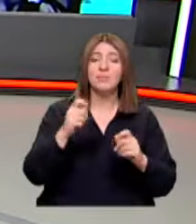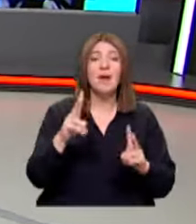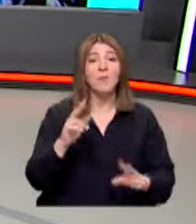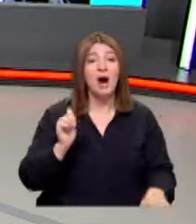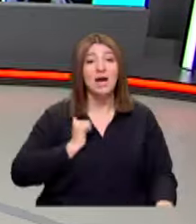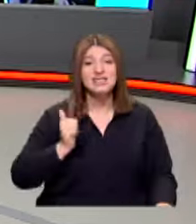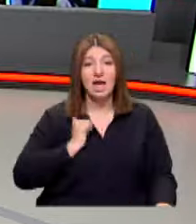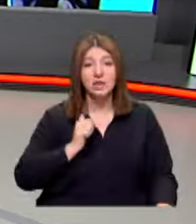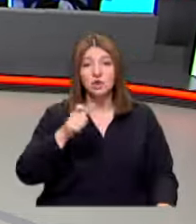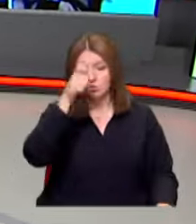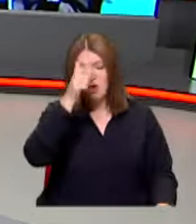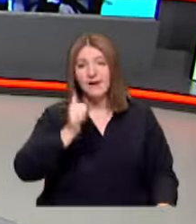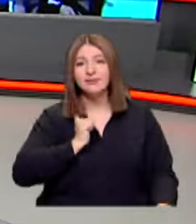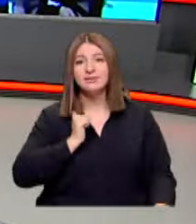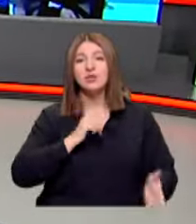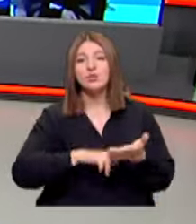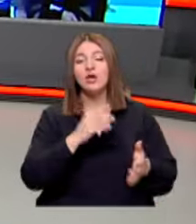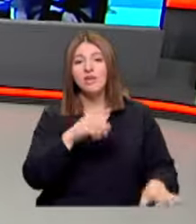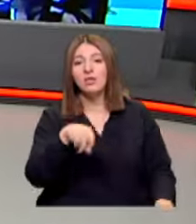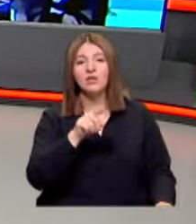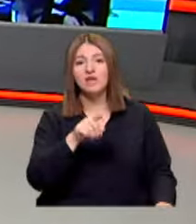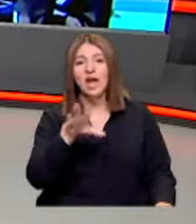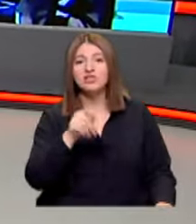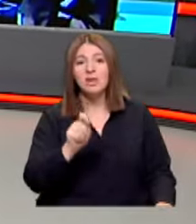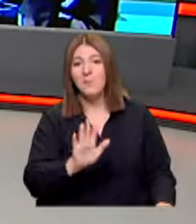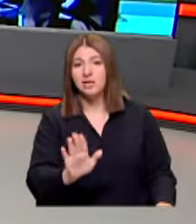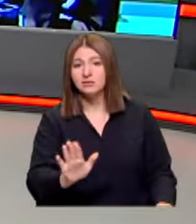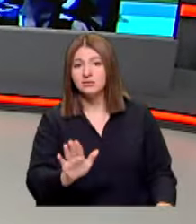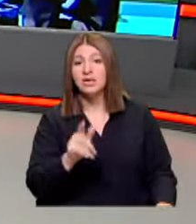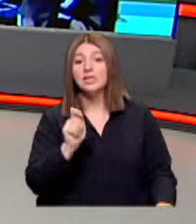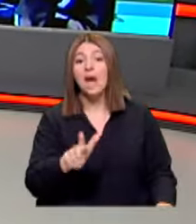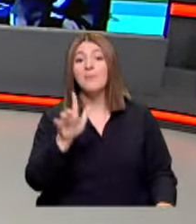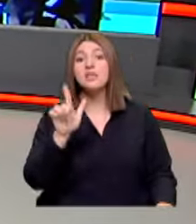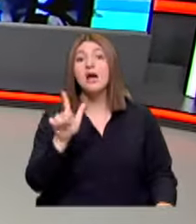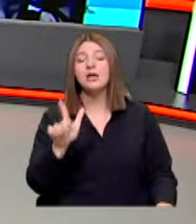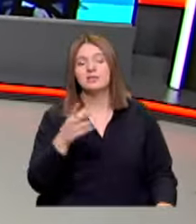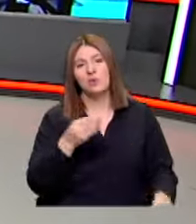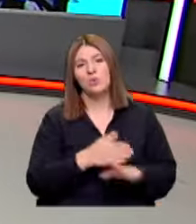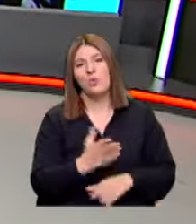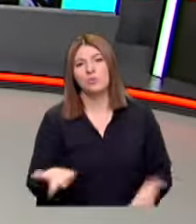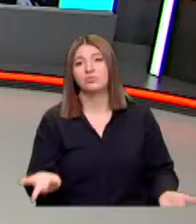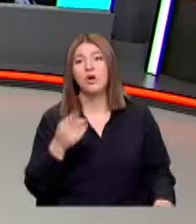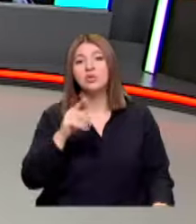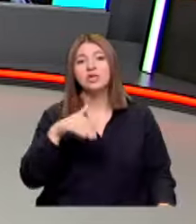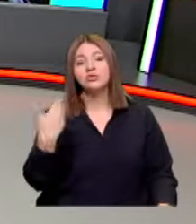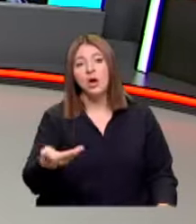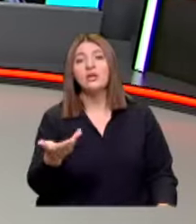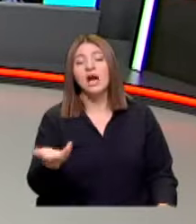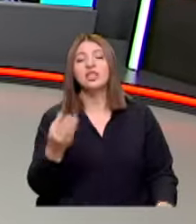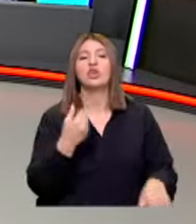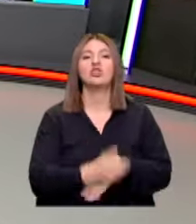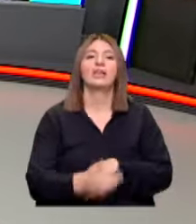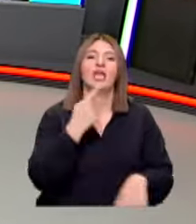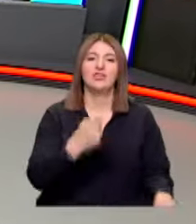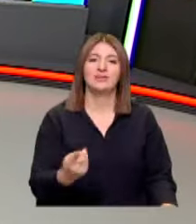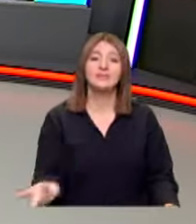Kuvvetleri'ne mensup askerler İşte onlar her şeyi yapamazlar Yapmamalılar da daha doğrusu Ondan sonra artık çok